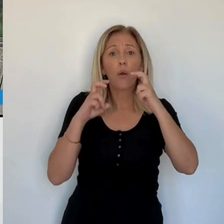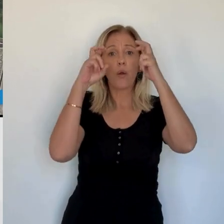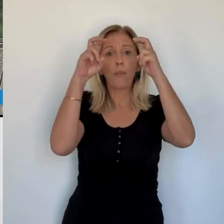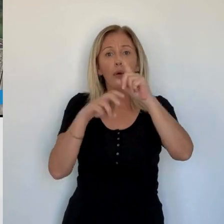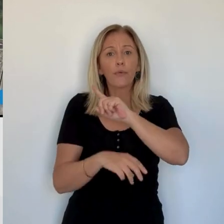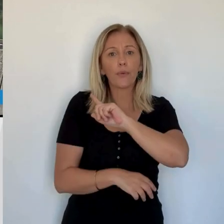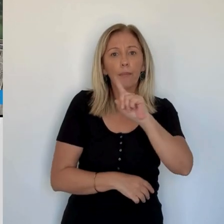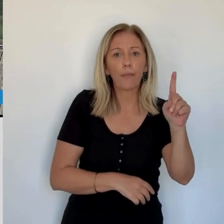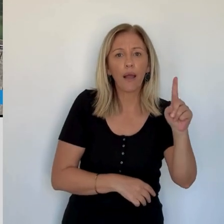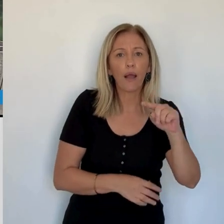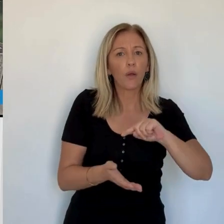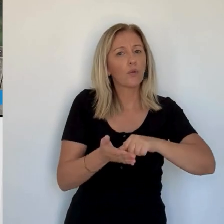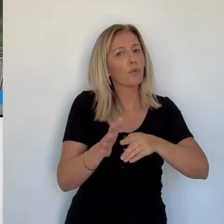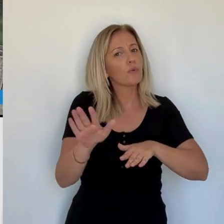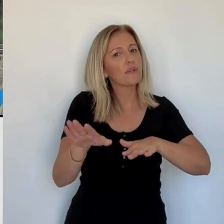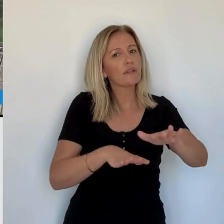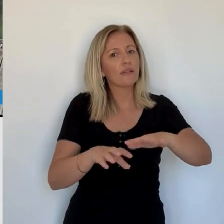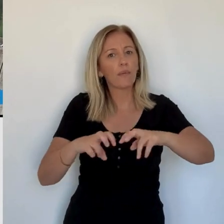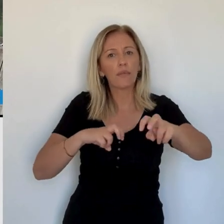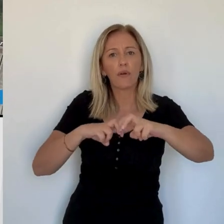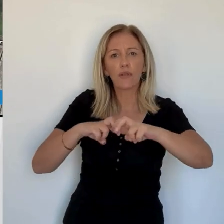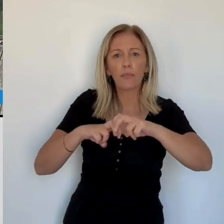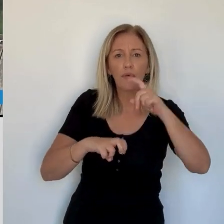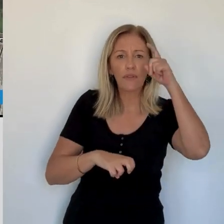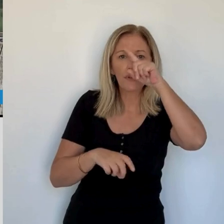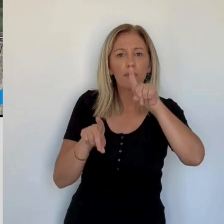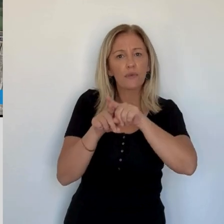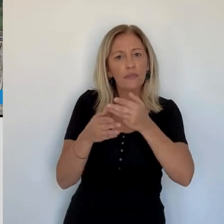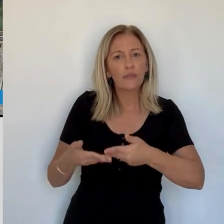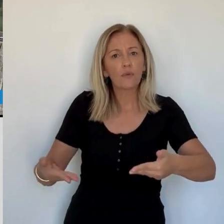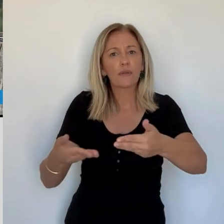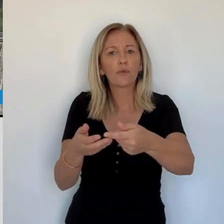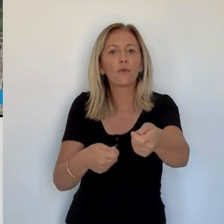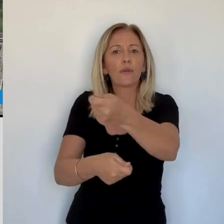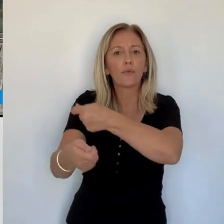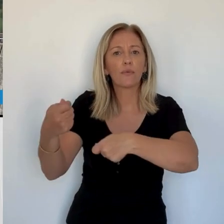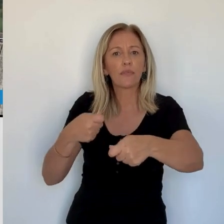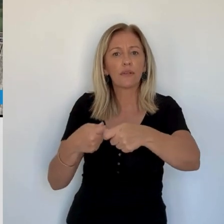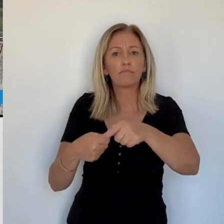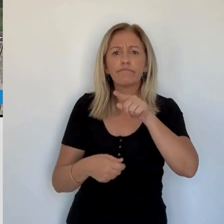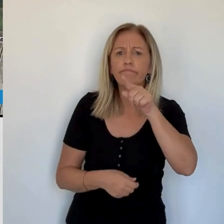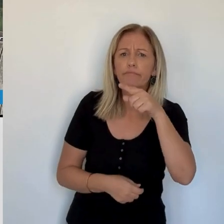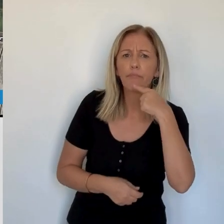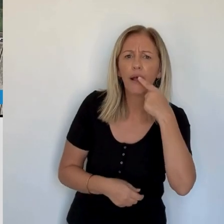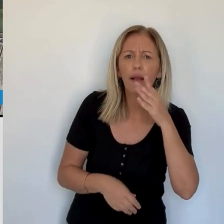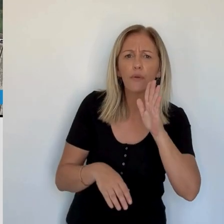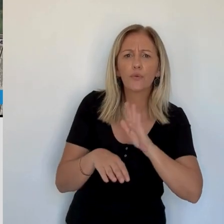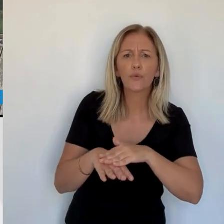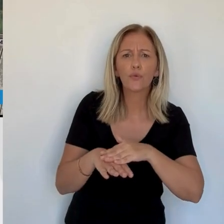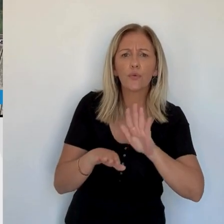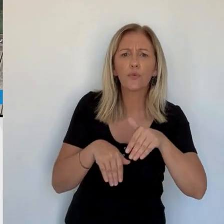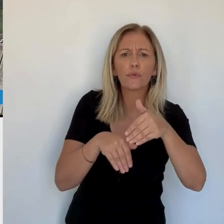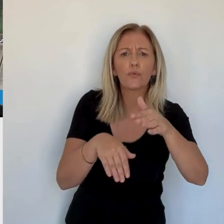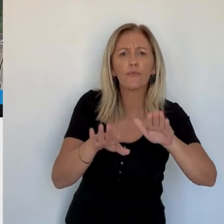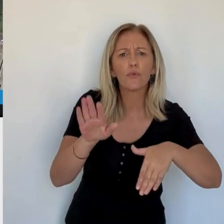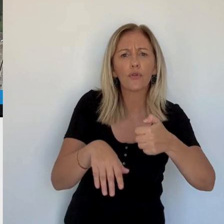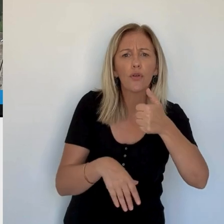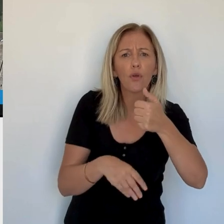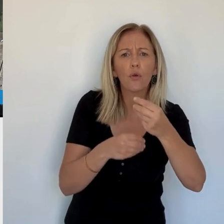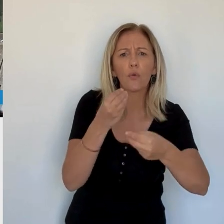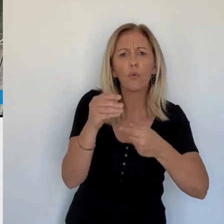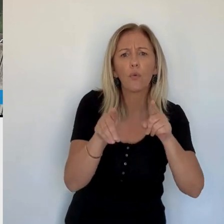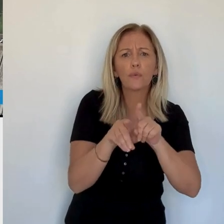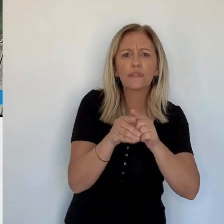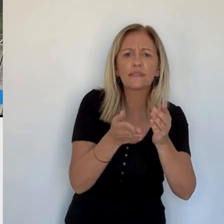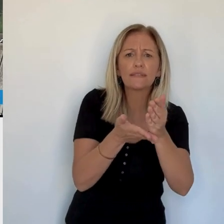mal. On parle uniquement de la continuité territoriale ou également les salaires, les prestations aux entreprises ? Non, non, mais pas